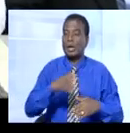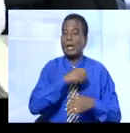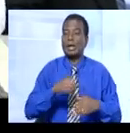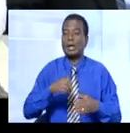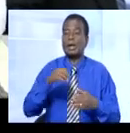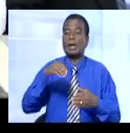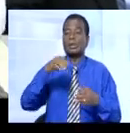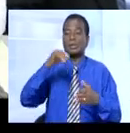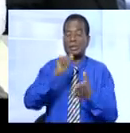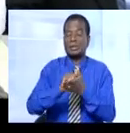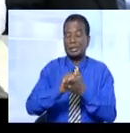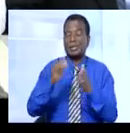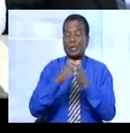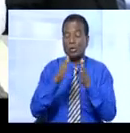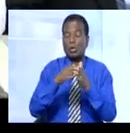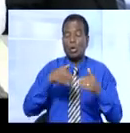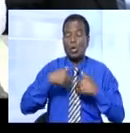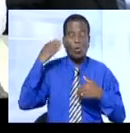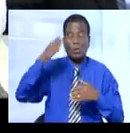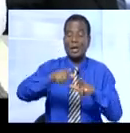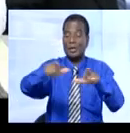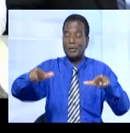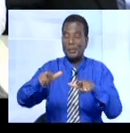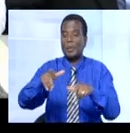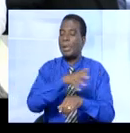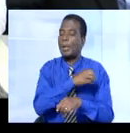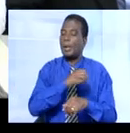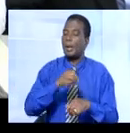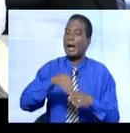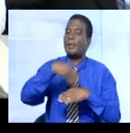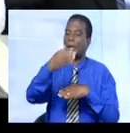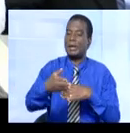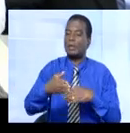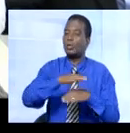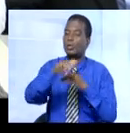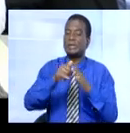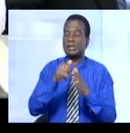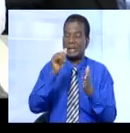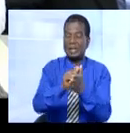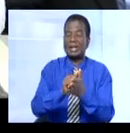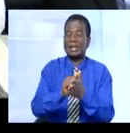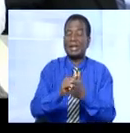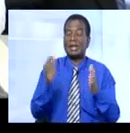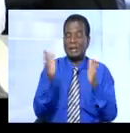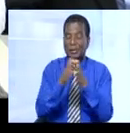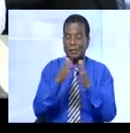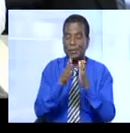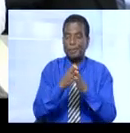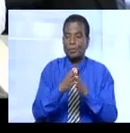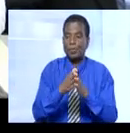Après ces points d'accord et à la suite de deux assemblées générales extraordinaires tenues les 15 et 18 mars 2014,